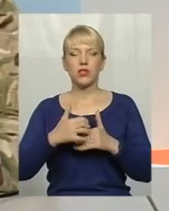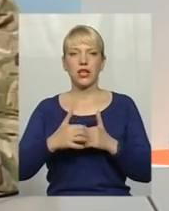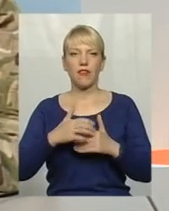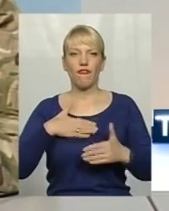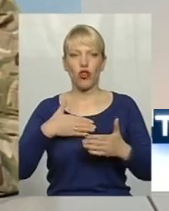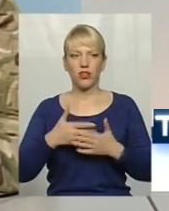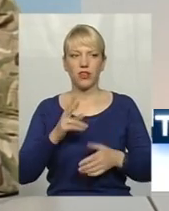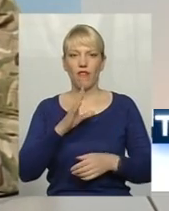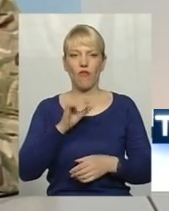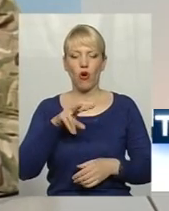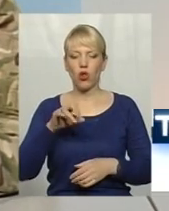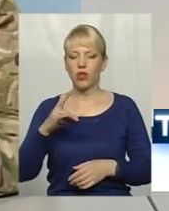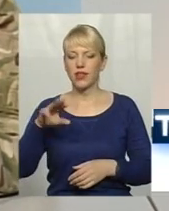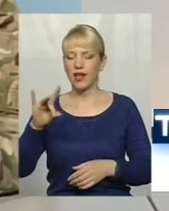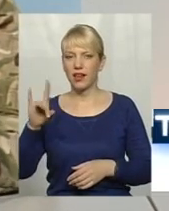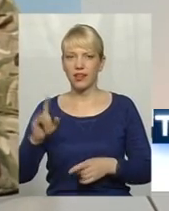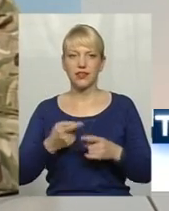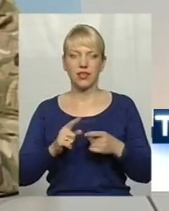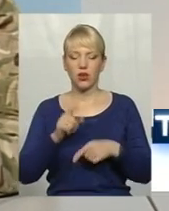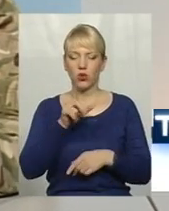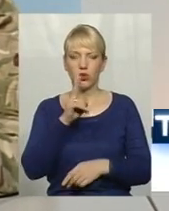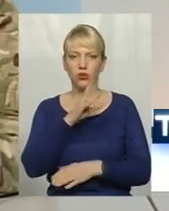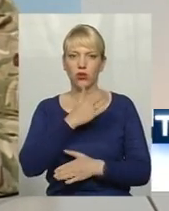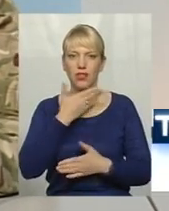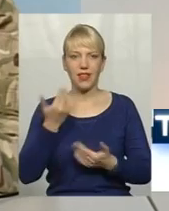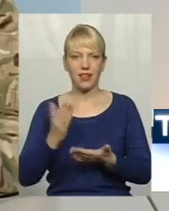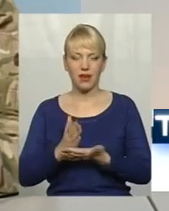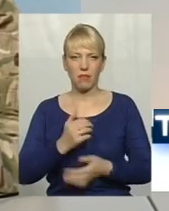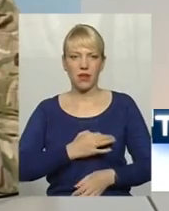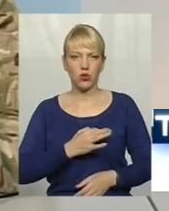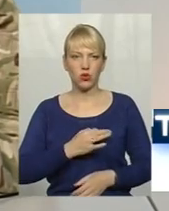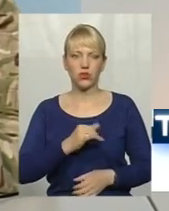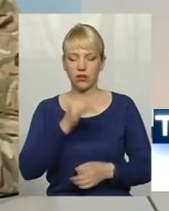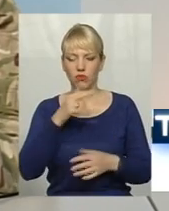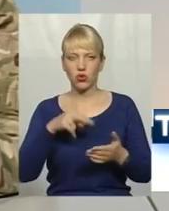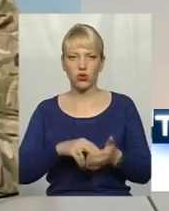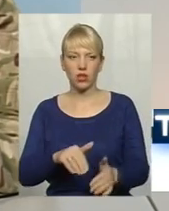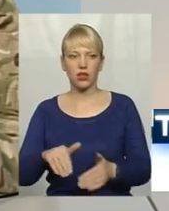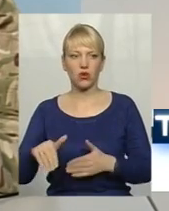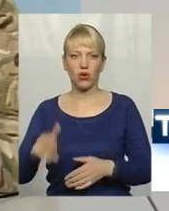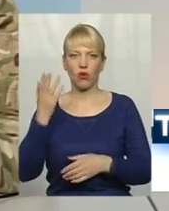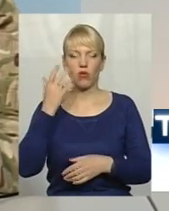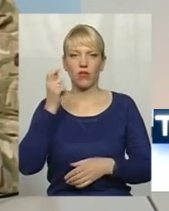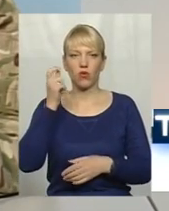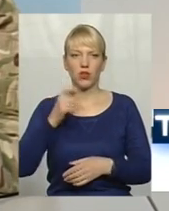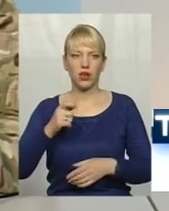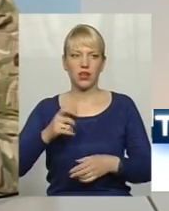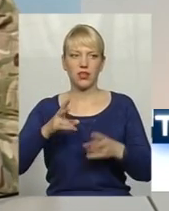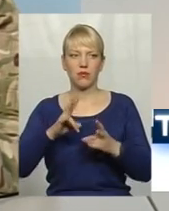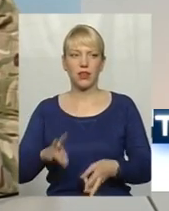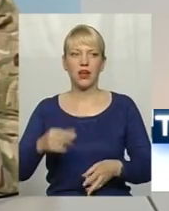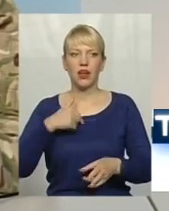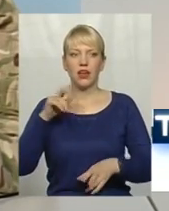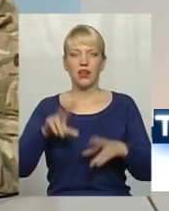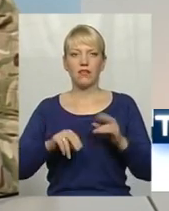Нас назвав сам час. Це люди небайдужі, які не могли залишитись осторонь, коли в країні біда. І я вважаю, що це